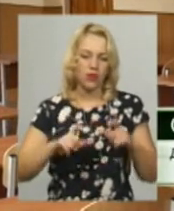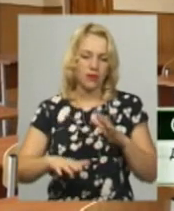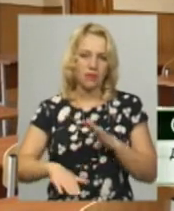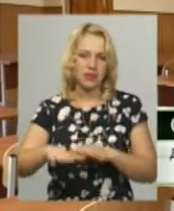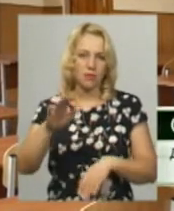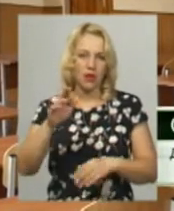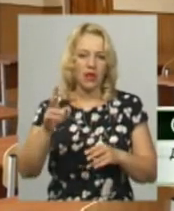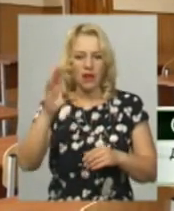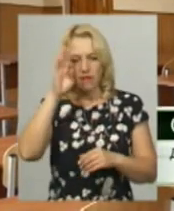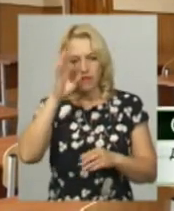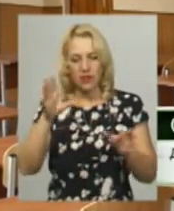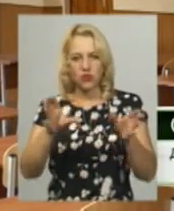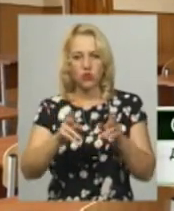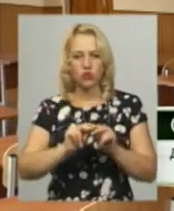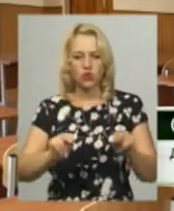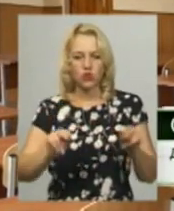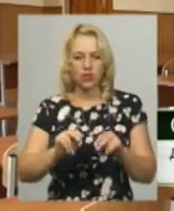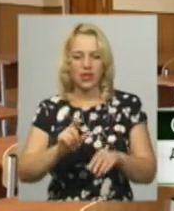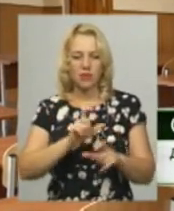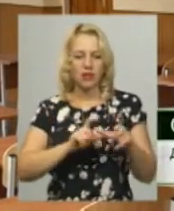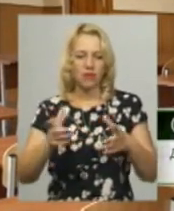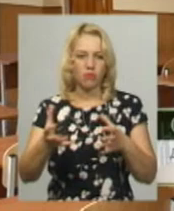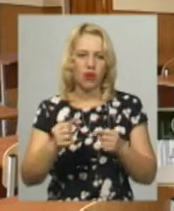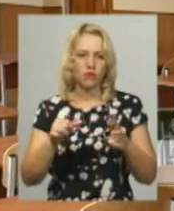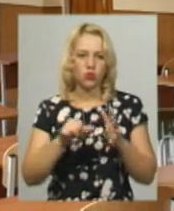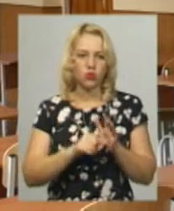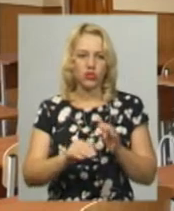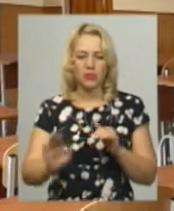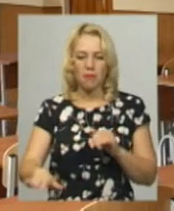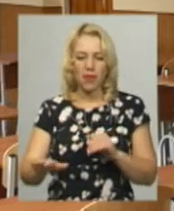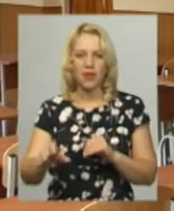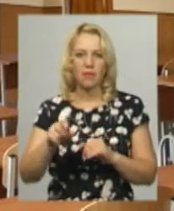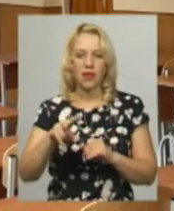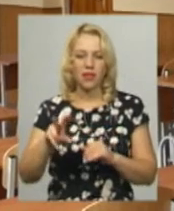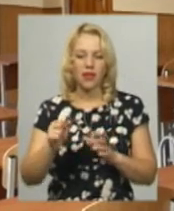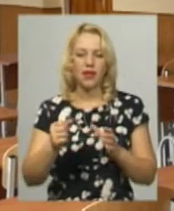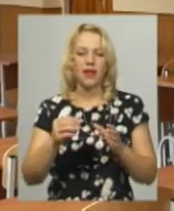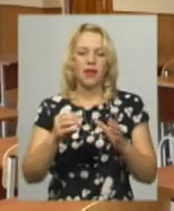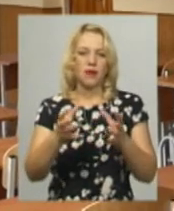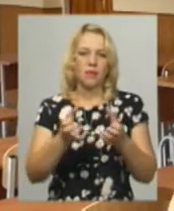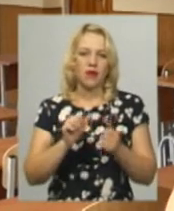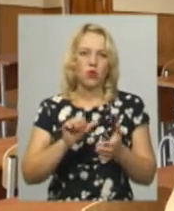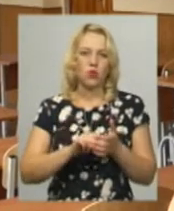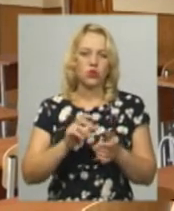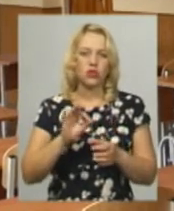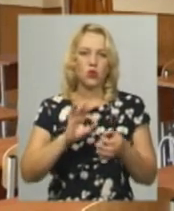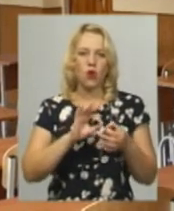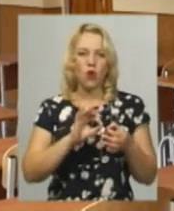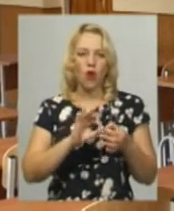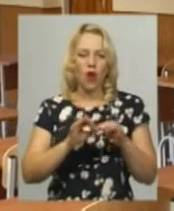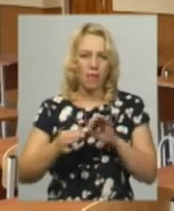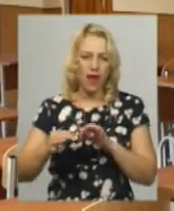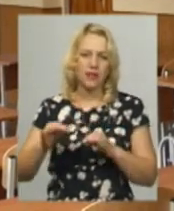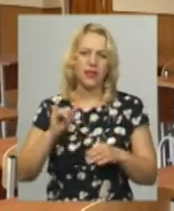учителем хімії брав участь, ну малим, але брав участь у олімпіадах, писав